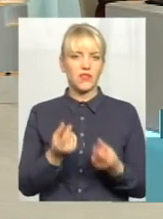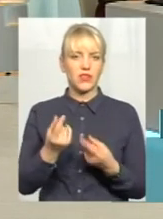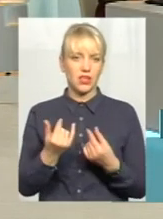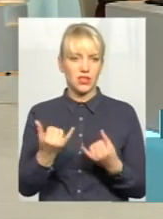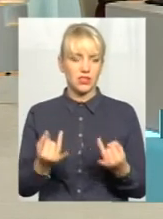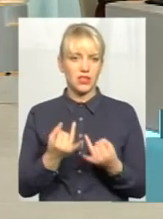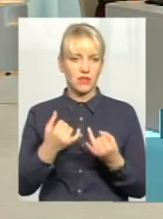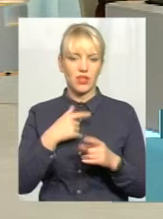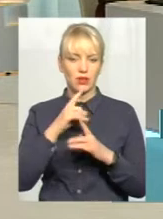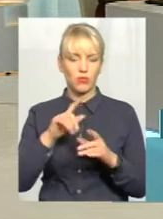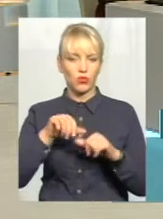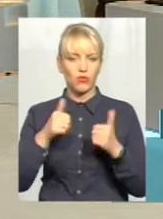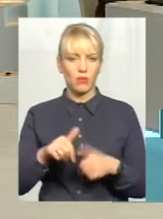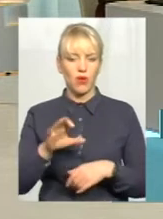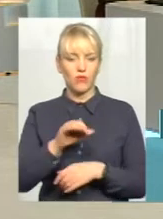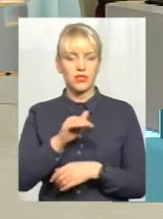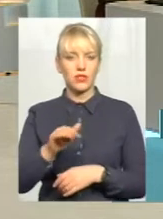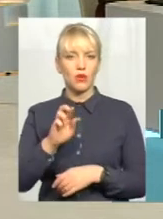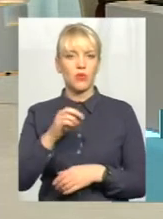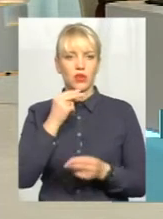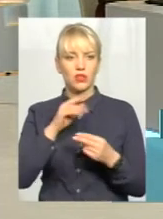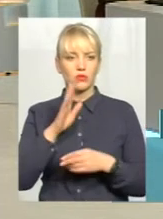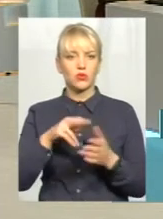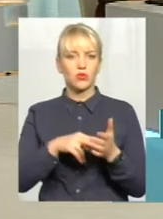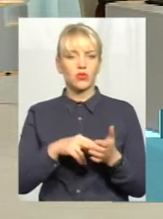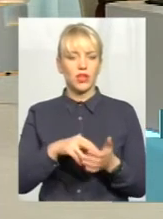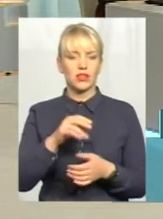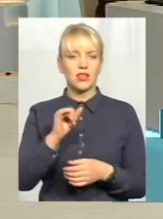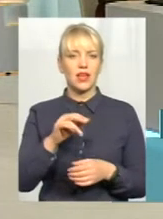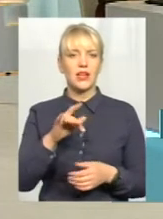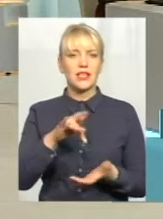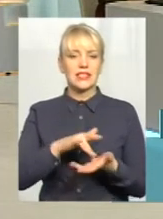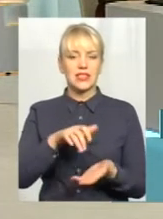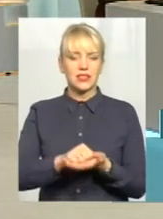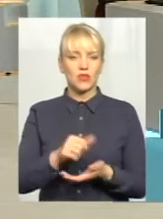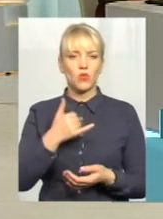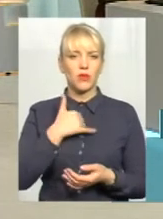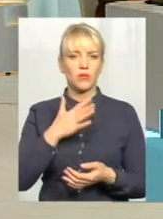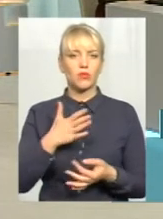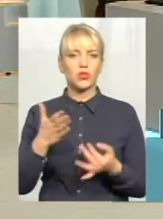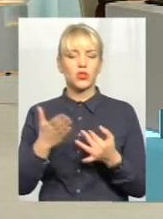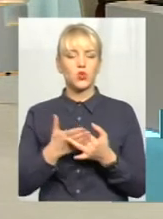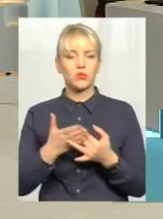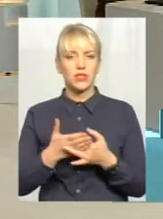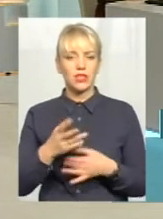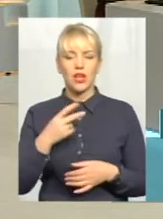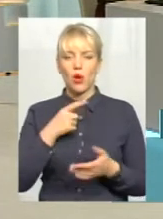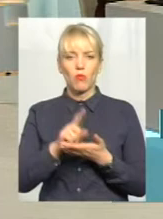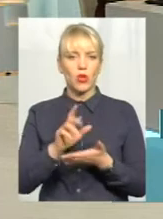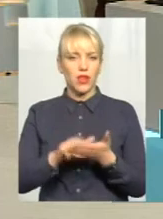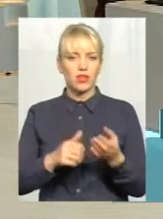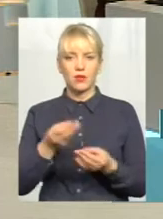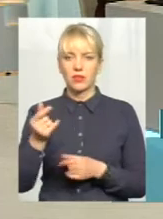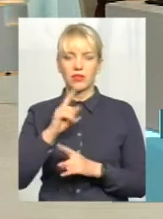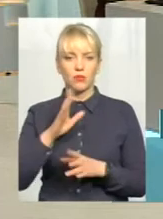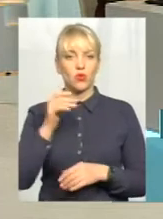Я не буду оформляти це офіційно, бо я краще буду стояти на біржі, в мене буде субсидія. Але я податки платити не буду. Але завтра, коли треба